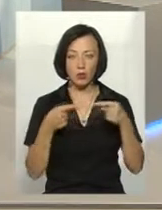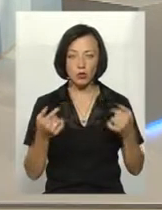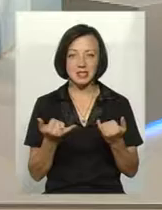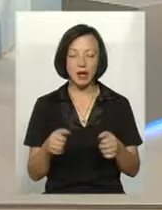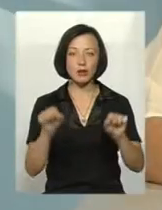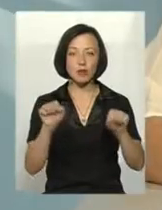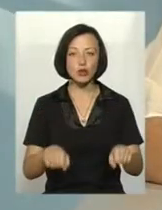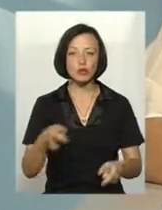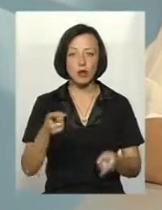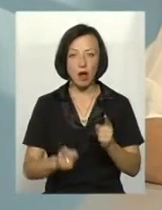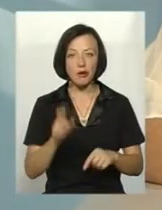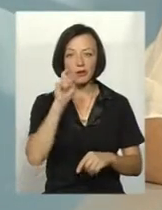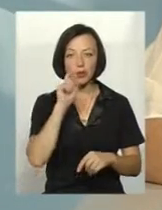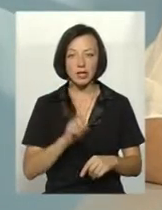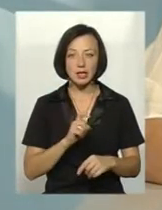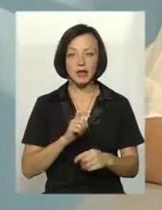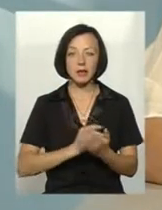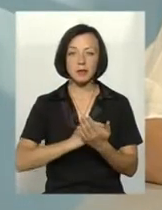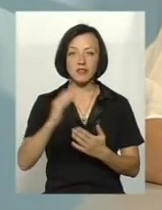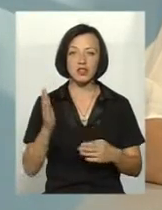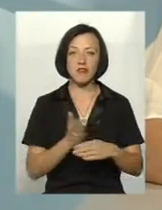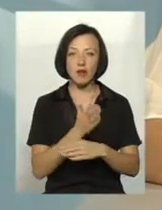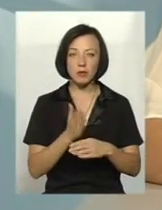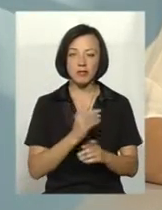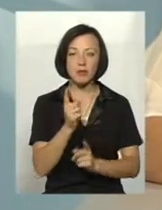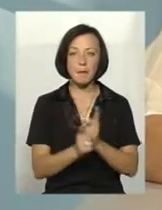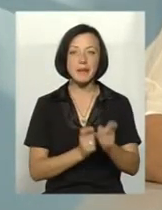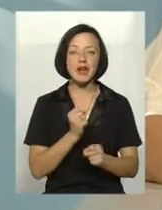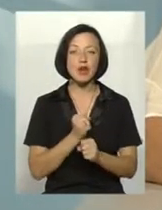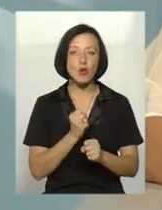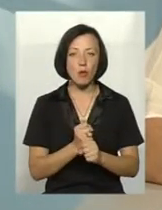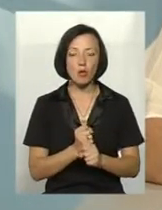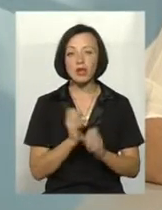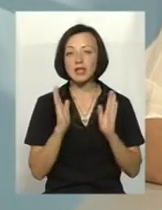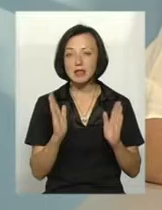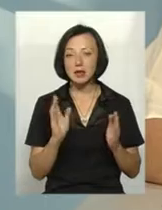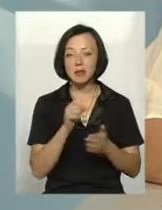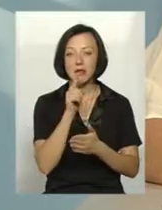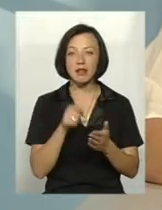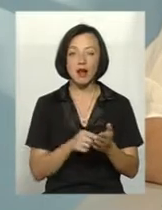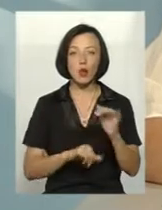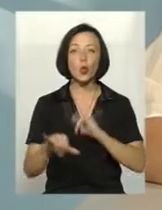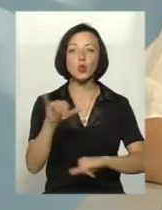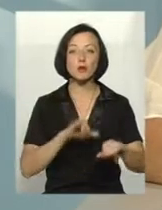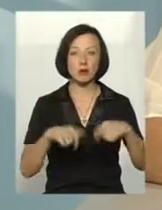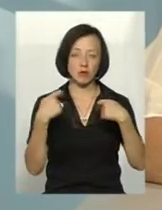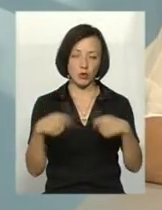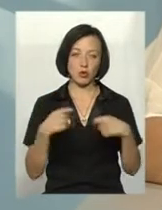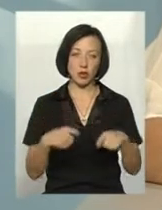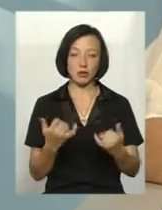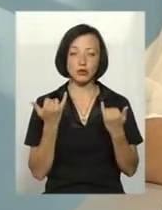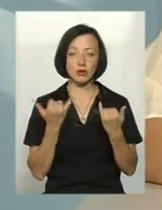реально в Україні підвищити виробництво і переробку продукції. Питання – найти ринки збуту, з якими сьогодні